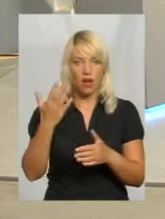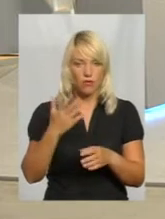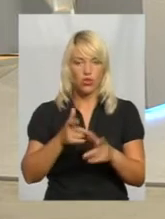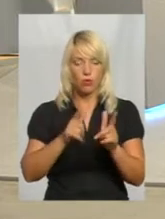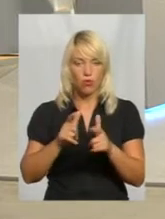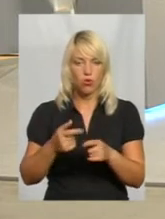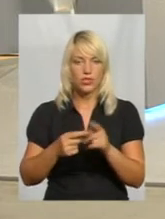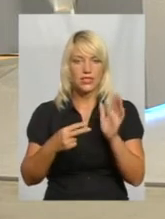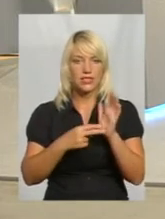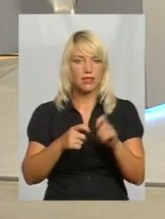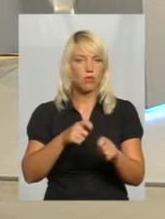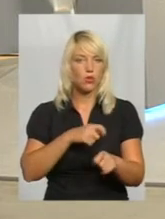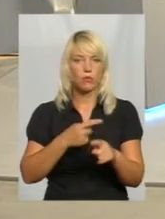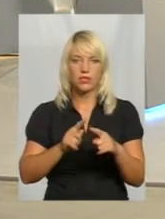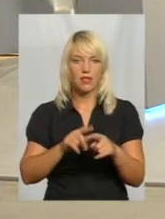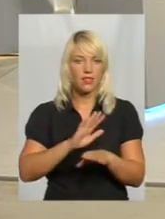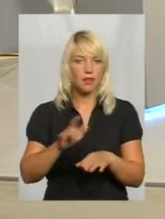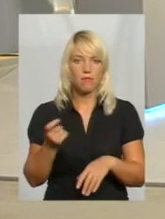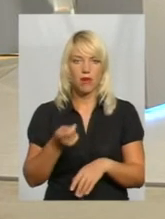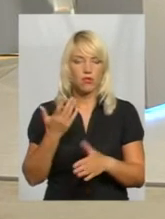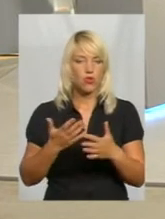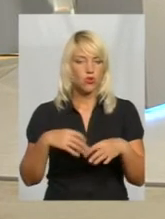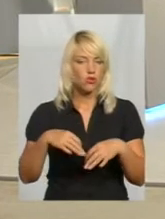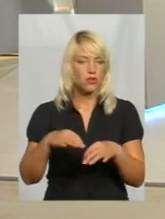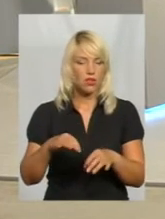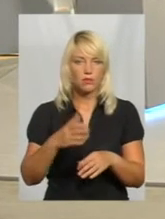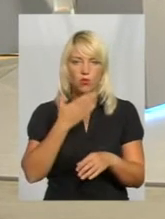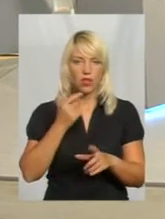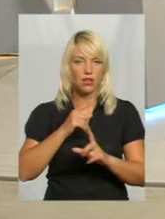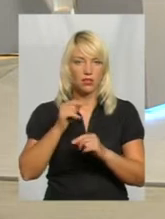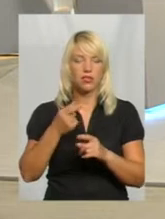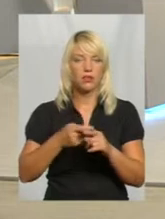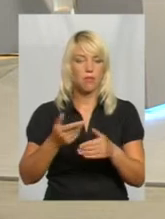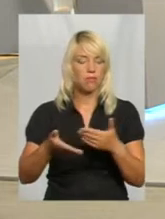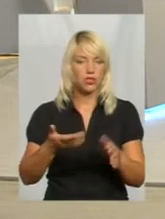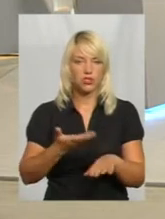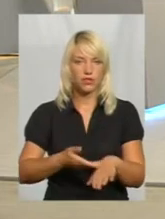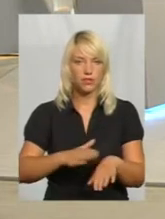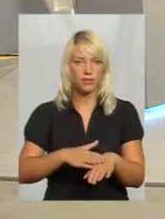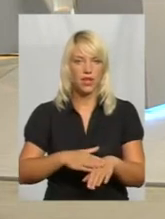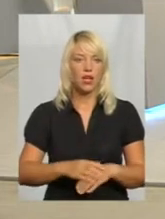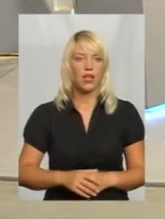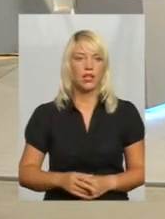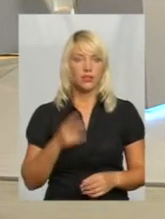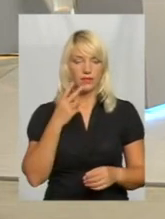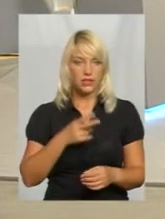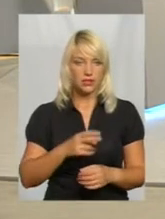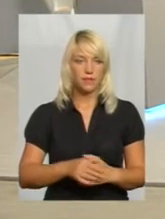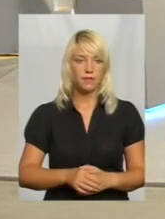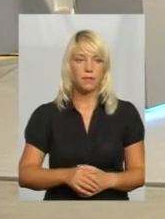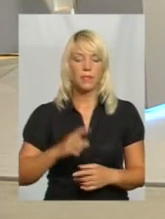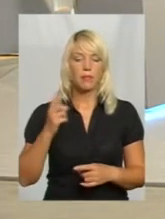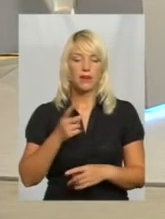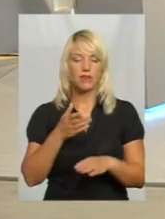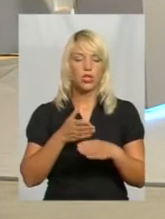Адже сім кілометрів це теж немало, якщо не їздить транспорт, то пішки це доволі… Дивіться, я вам скажу, що первіна